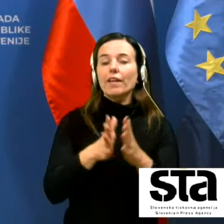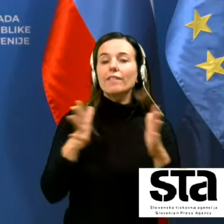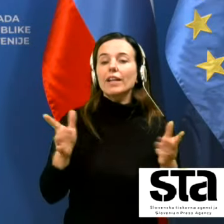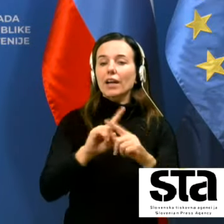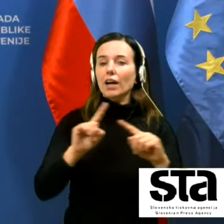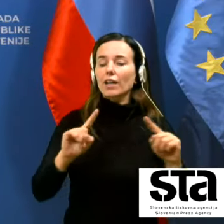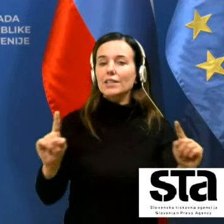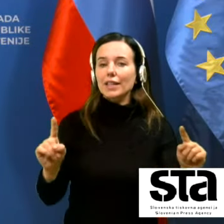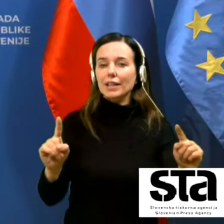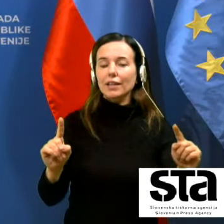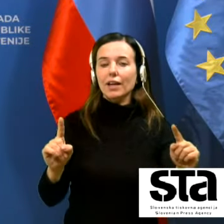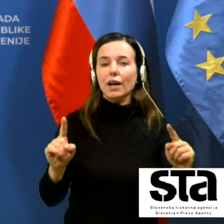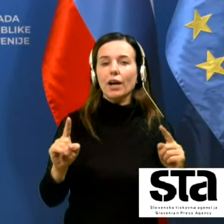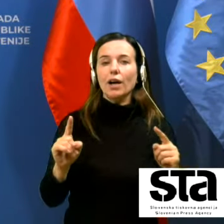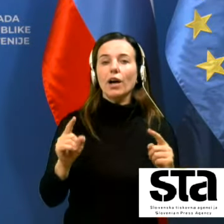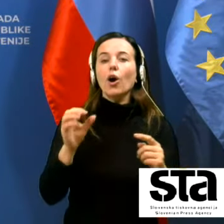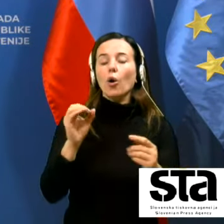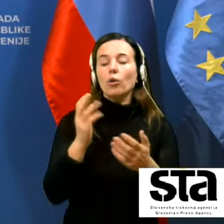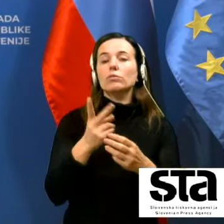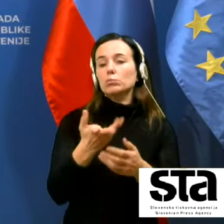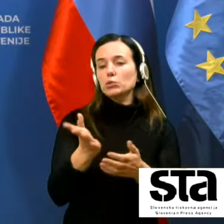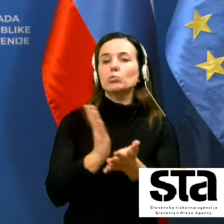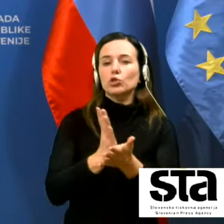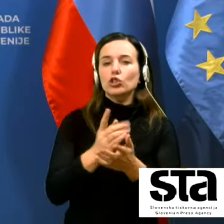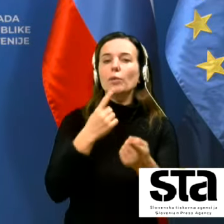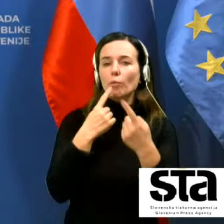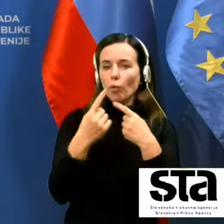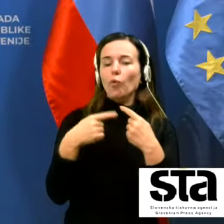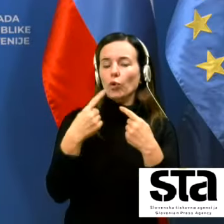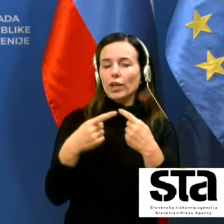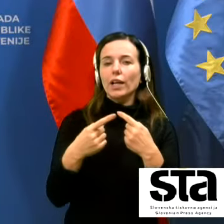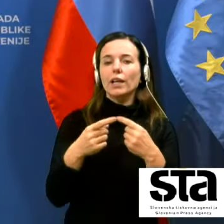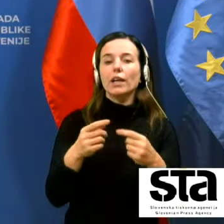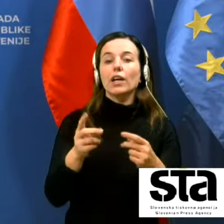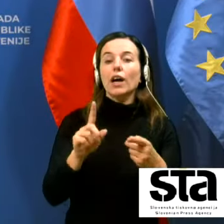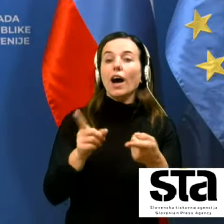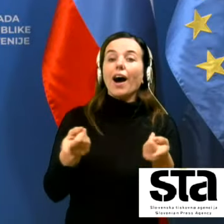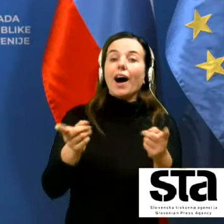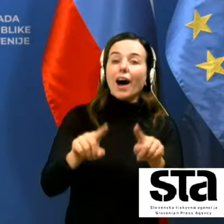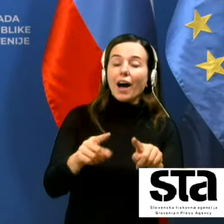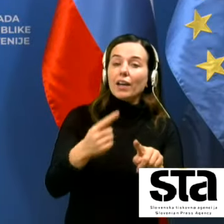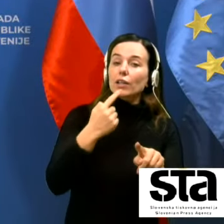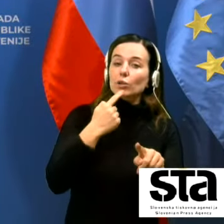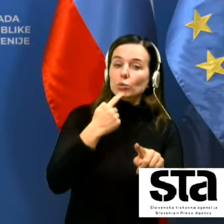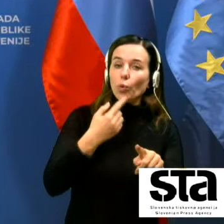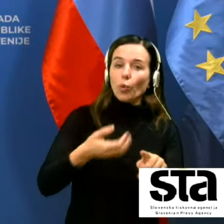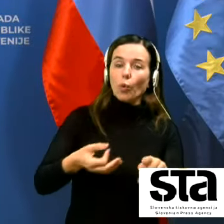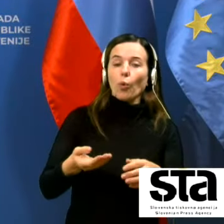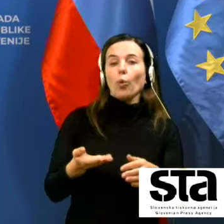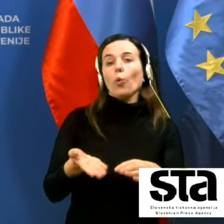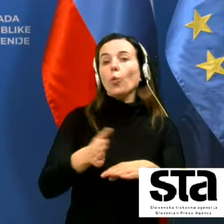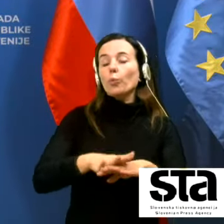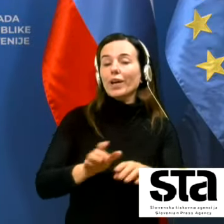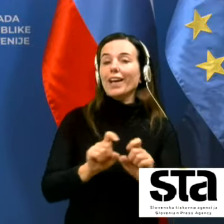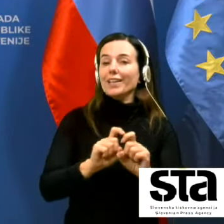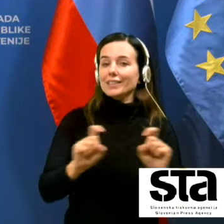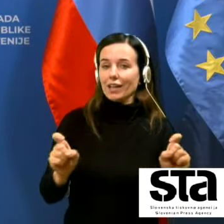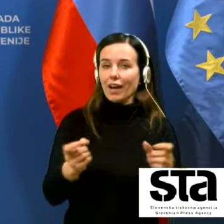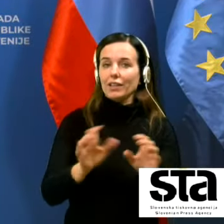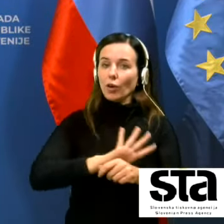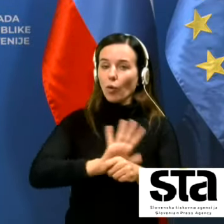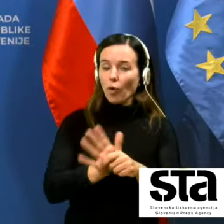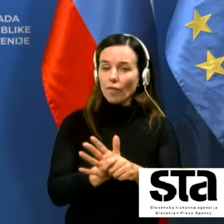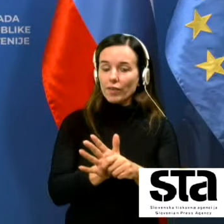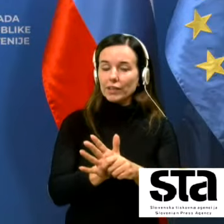razlika o kateri smo že večkrat govorili ali nekdo umre zaradi COVID-a kdaj se postavi